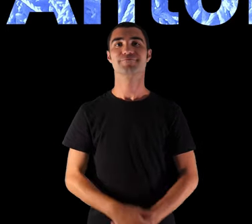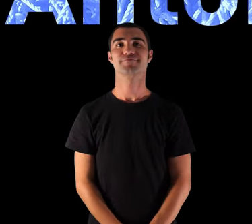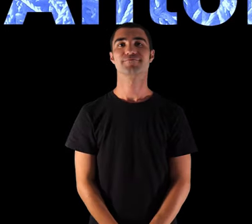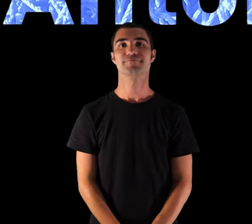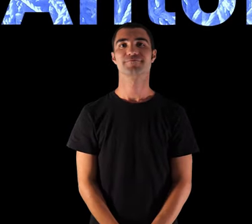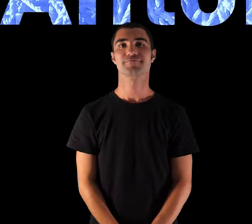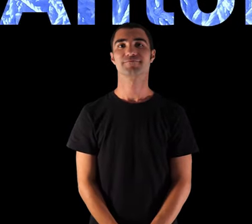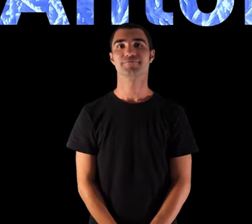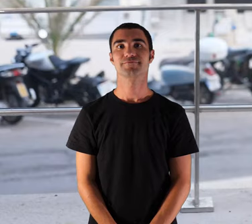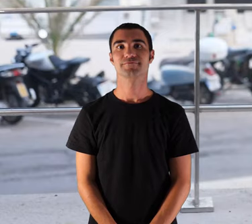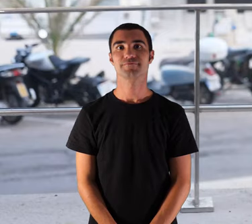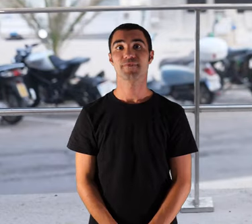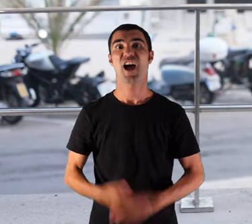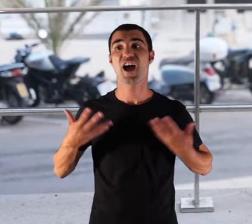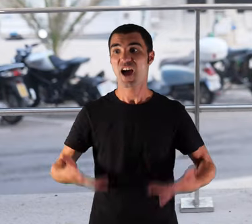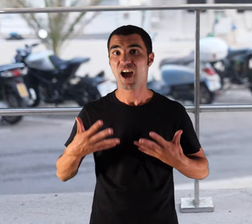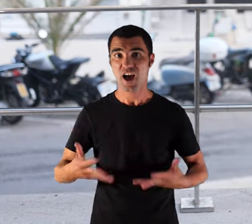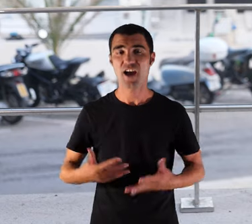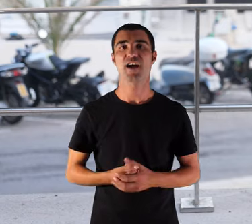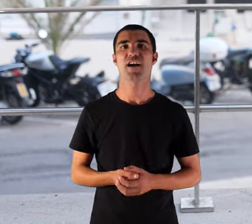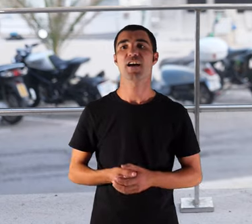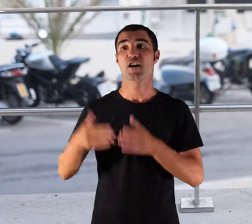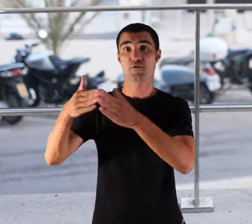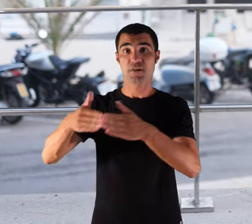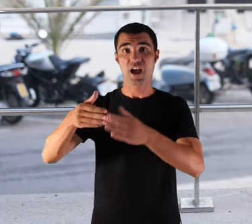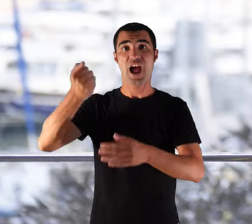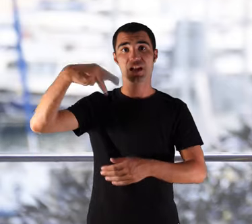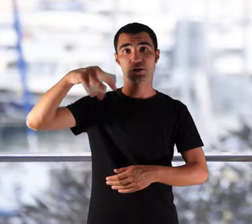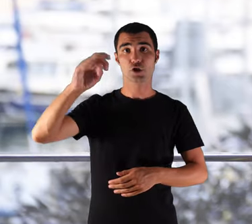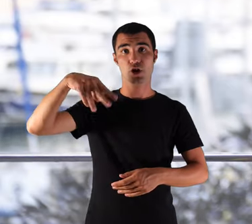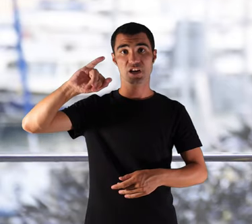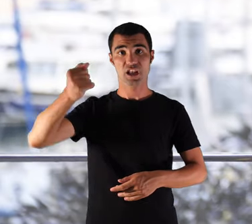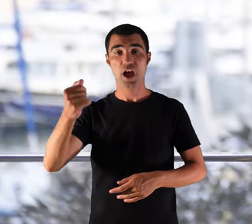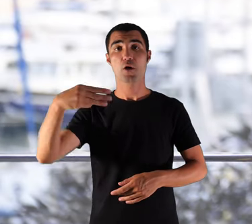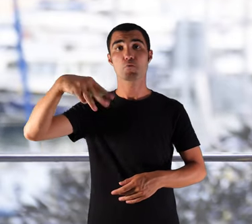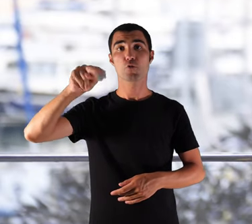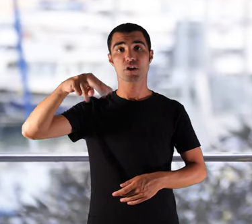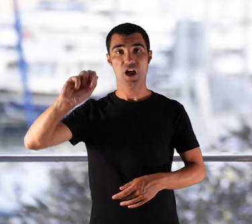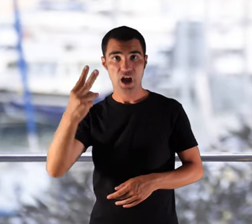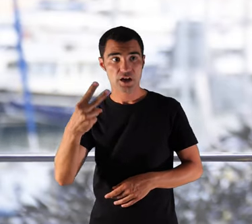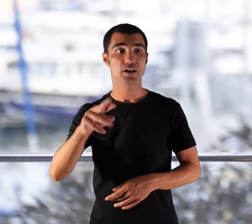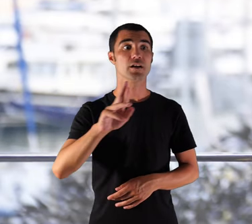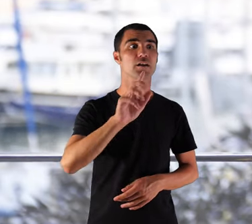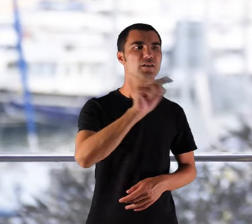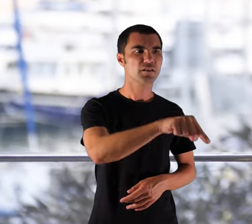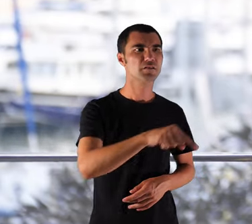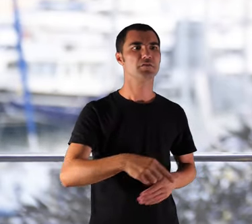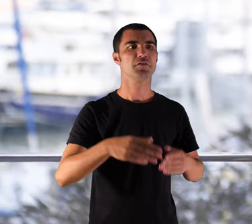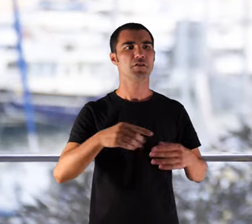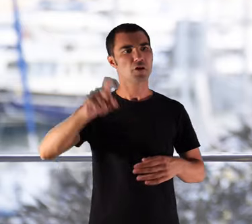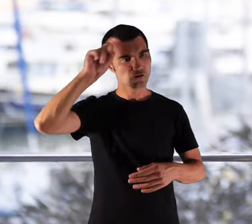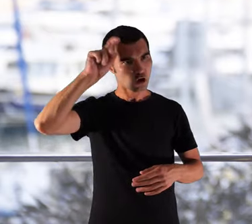ara una, una o sigui la barca a nom Antonia Monà, segona du el meu nom, el meu vau m va dir que ell la disfrutaria